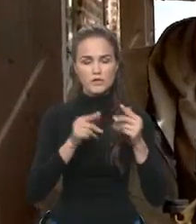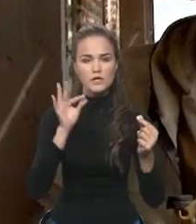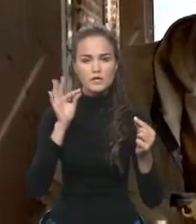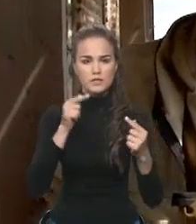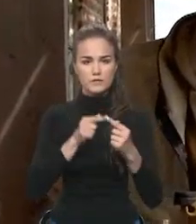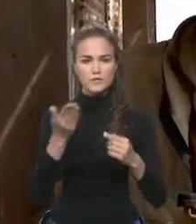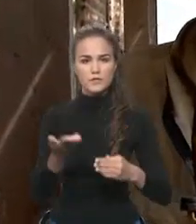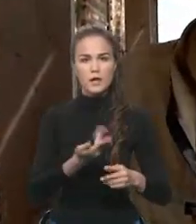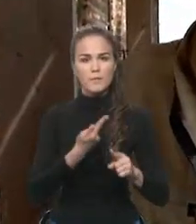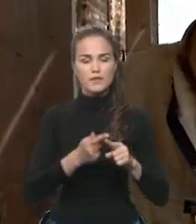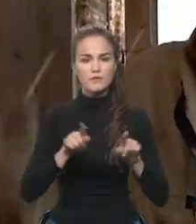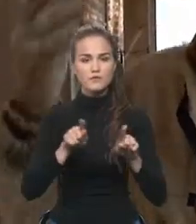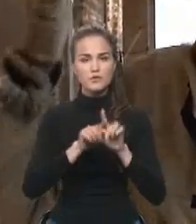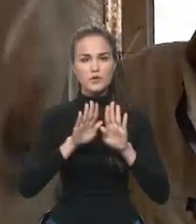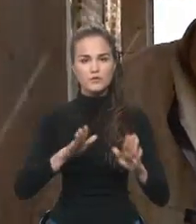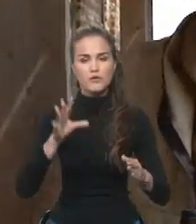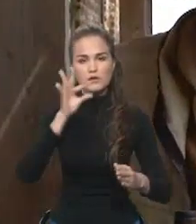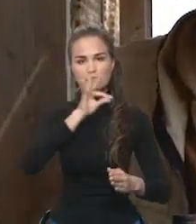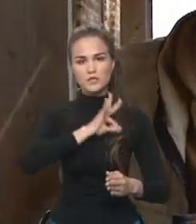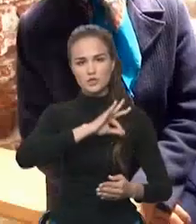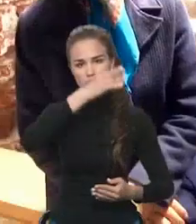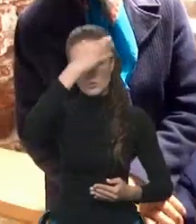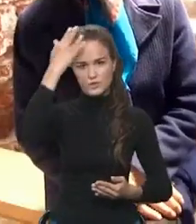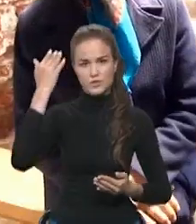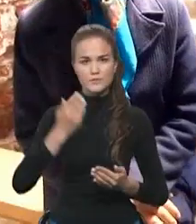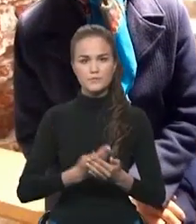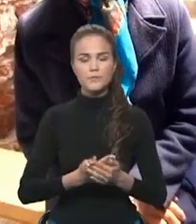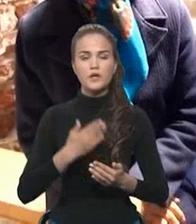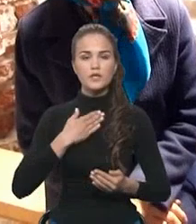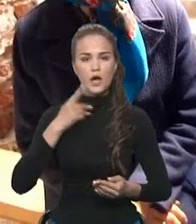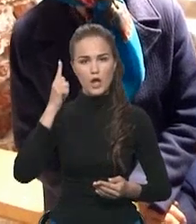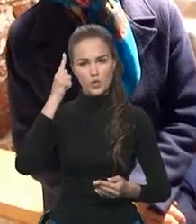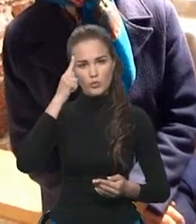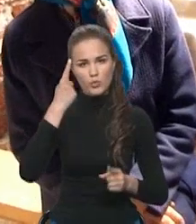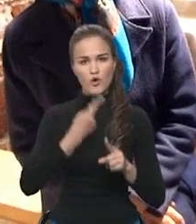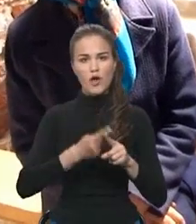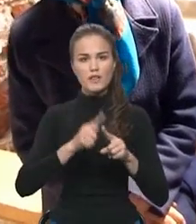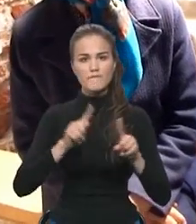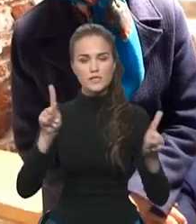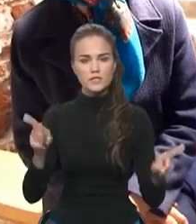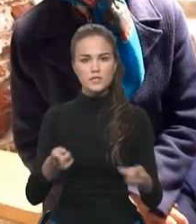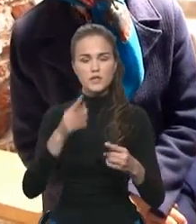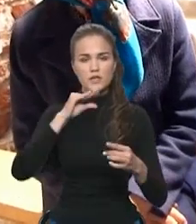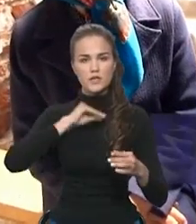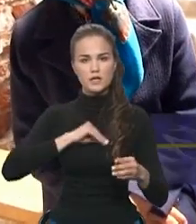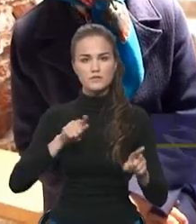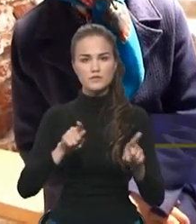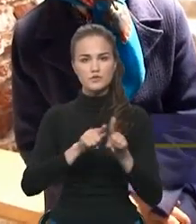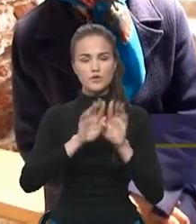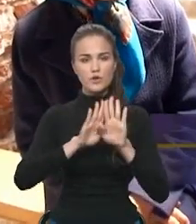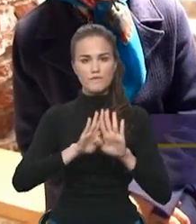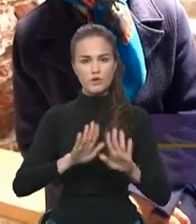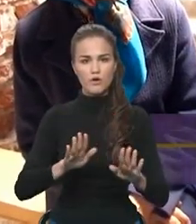это все равно, да, зачтется Я думаю, это возрождение нравственности все равно Все равно,